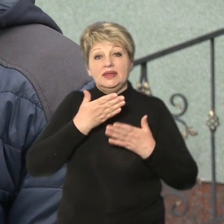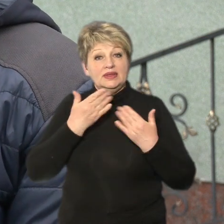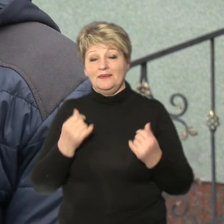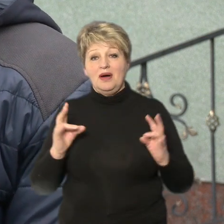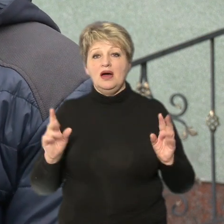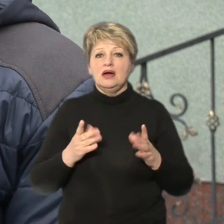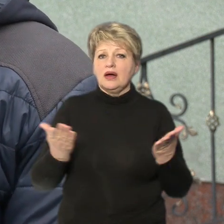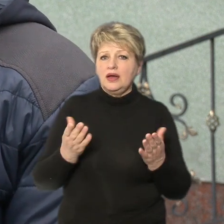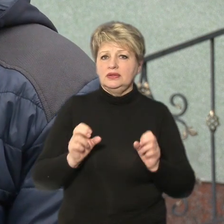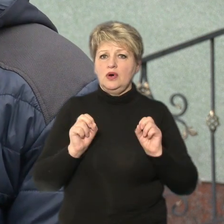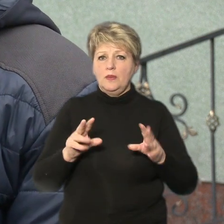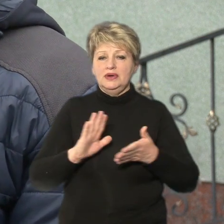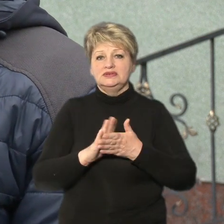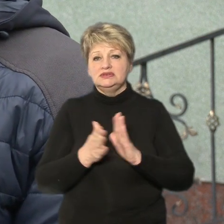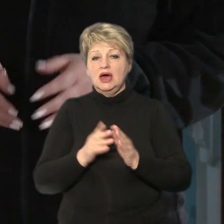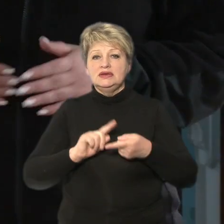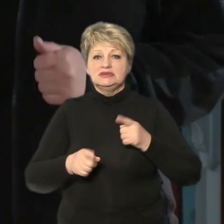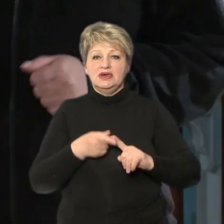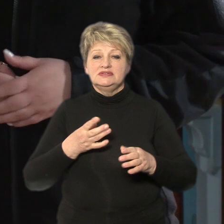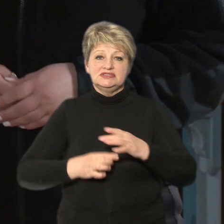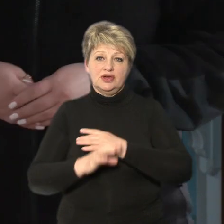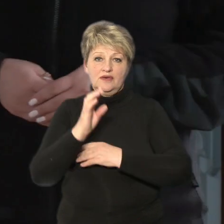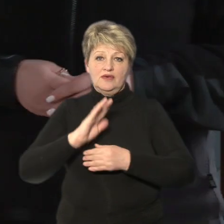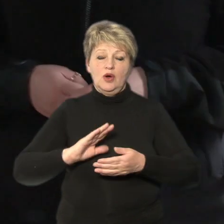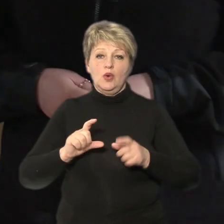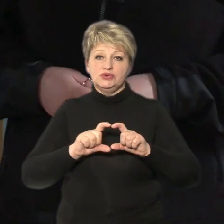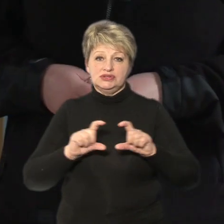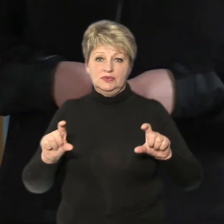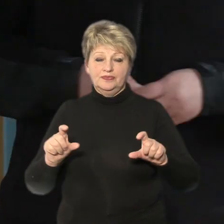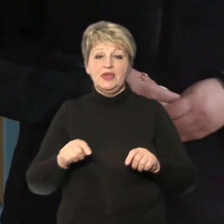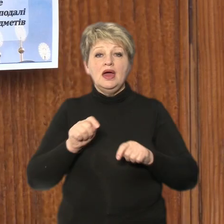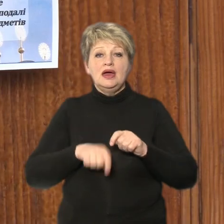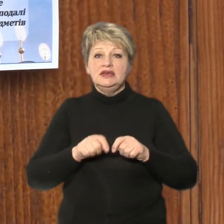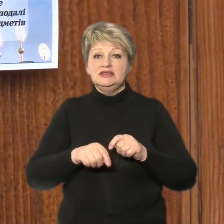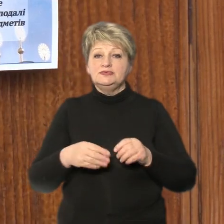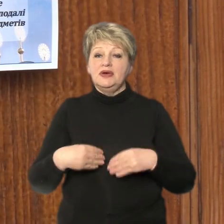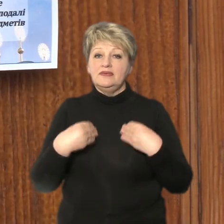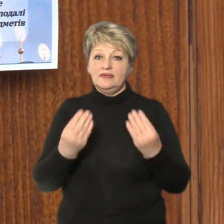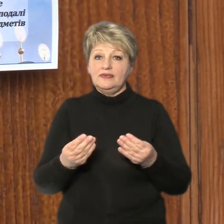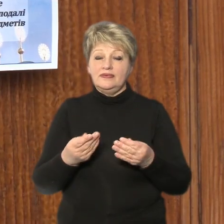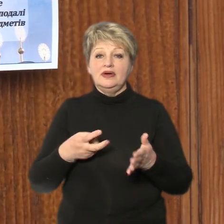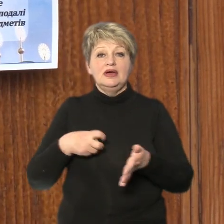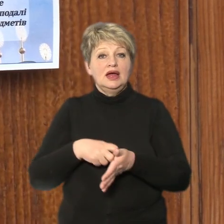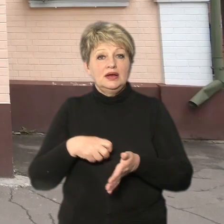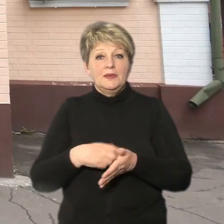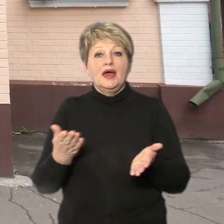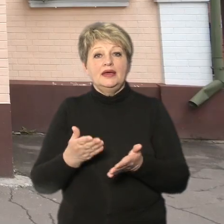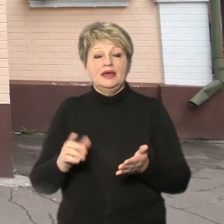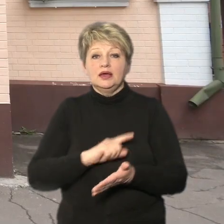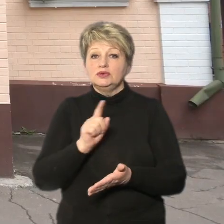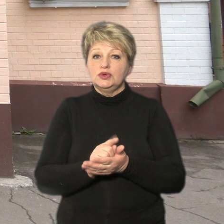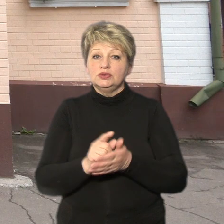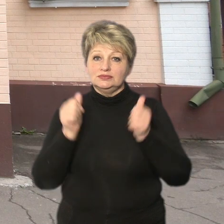подій або ситуацій, пов'язаних саме з релігійними установами. Інспектори вручили й інформаційні листівки, які священнослужителі мають